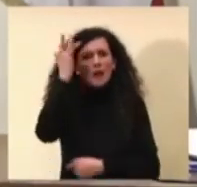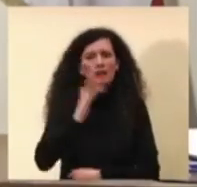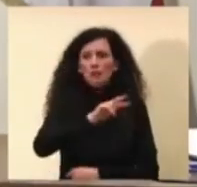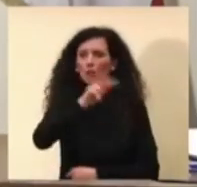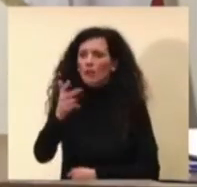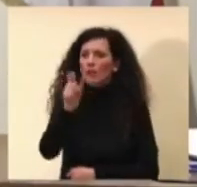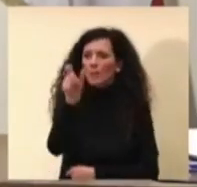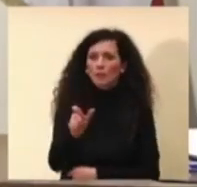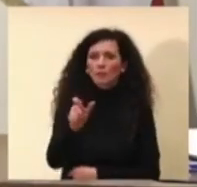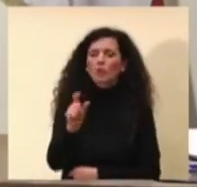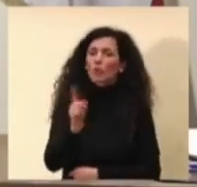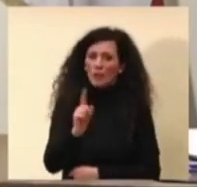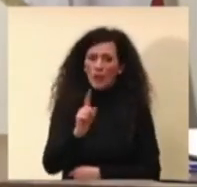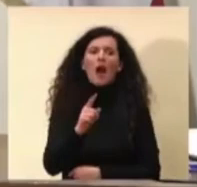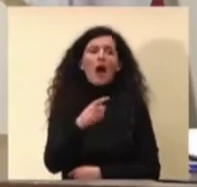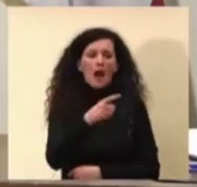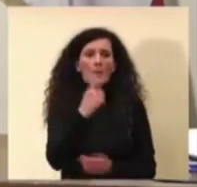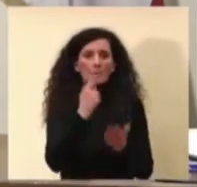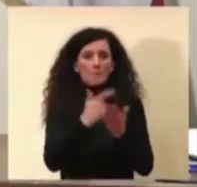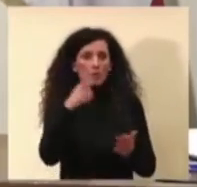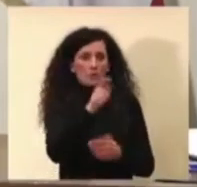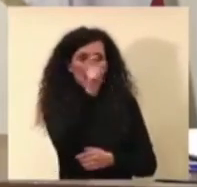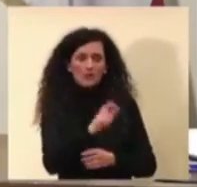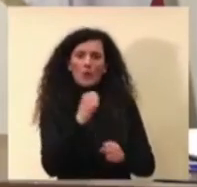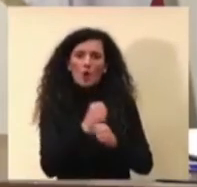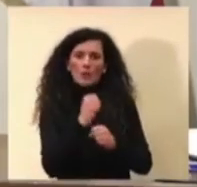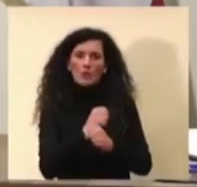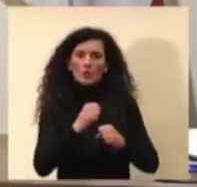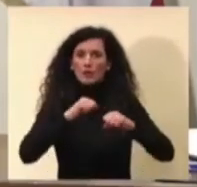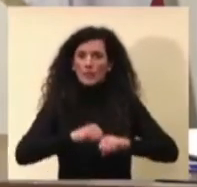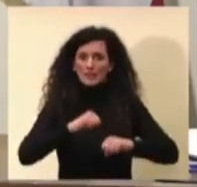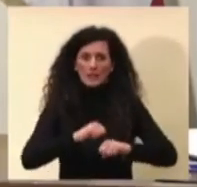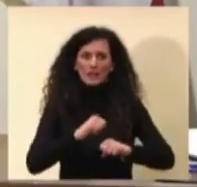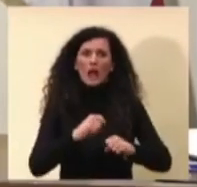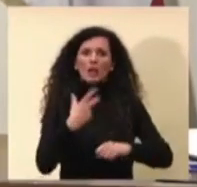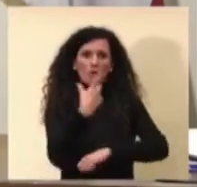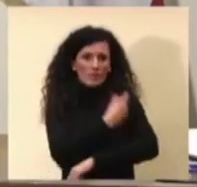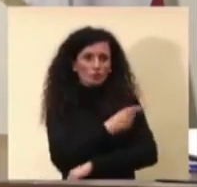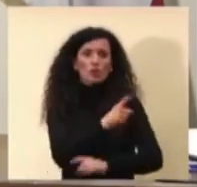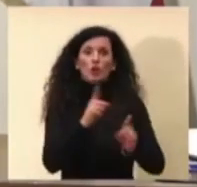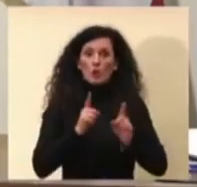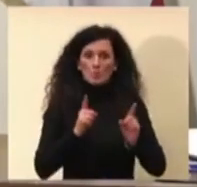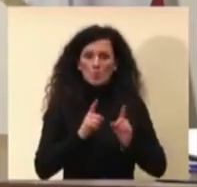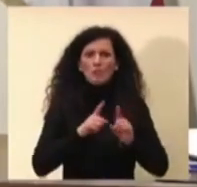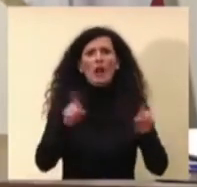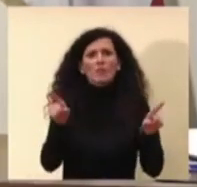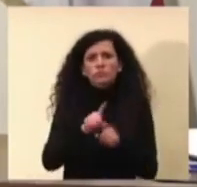vengano immunizzati, dall'altra si vaccinano le persone molto anziane, perché? Perché sono state proprio